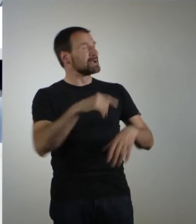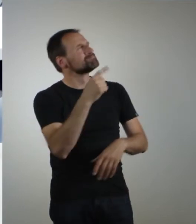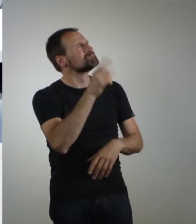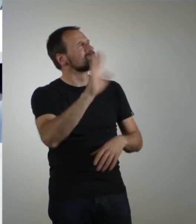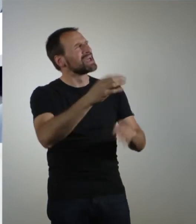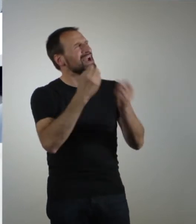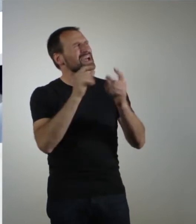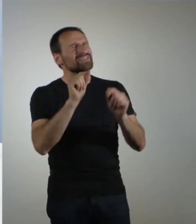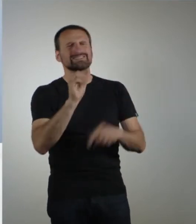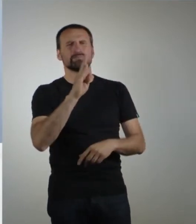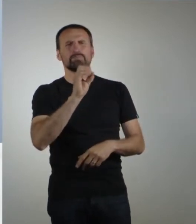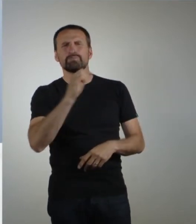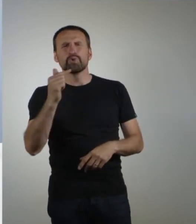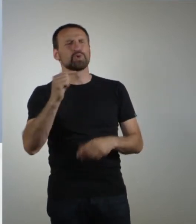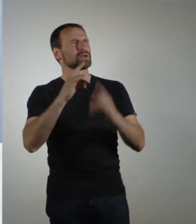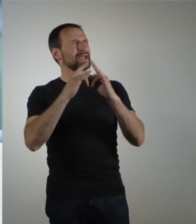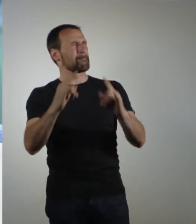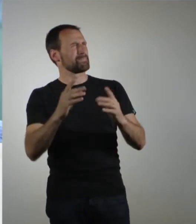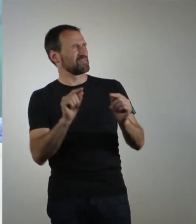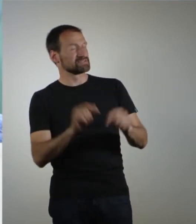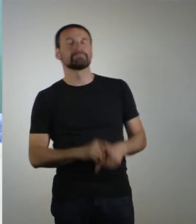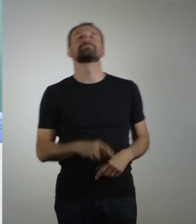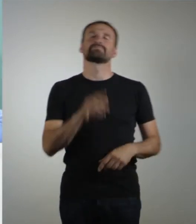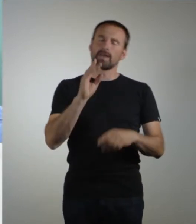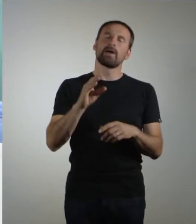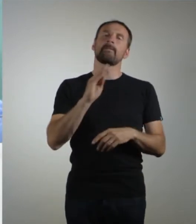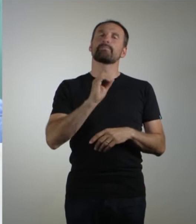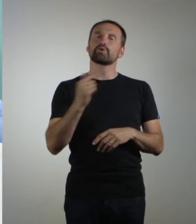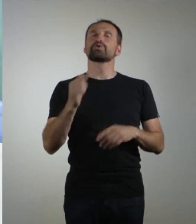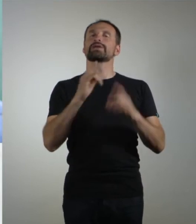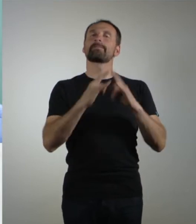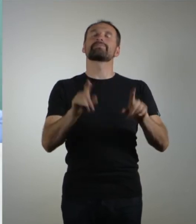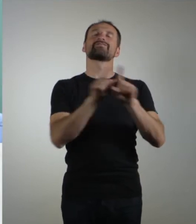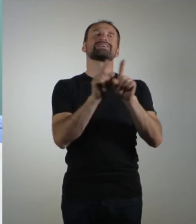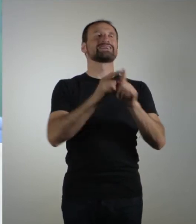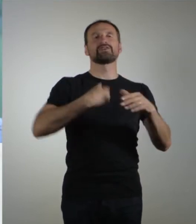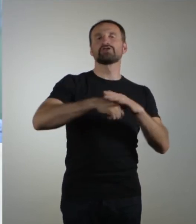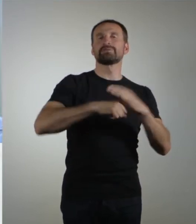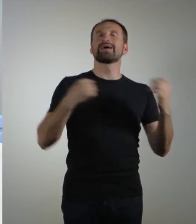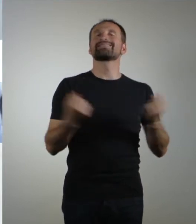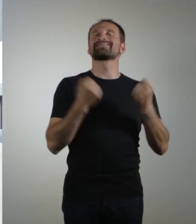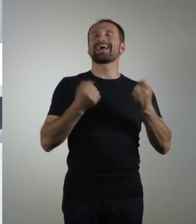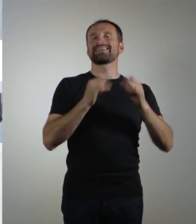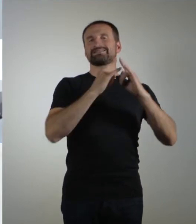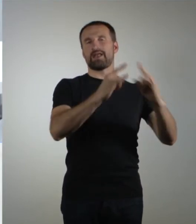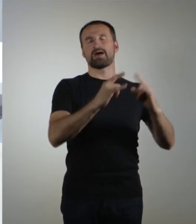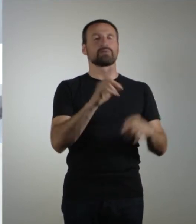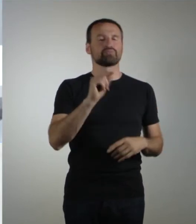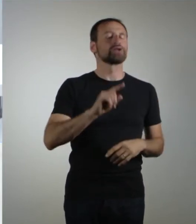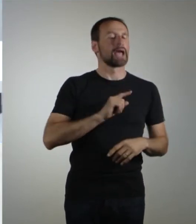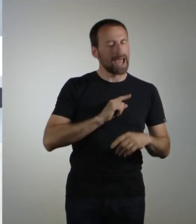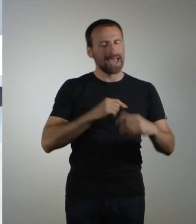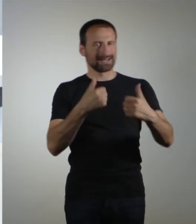anderes als wie ein Fußball-Trainingslager. Das heißt, man guckt sich Wiederholungen an von den eigenen Spielen, analysiert die Gegner, hat dann meistens so dicke